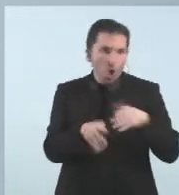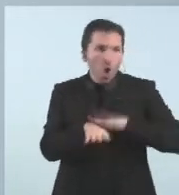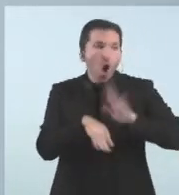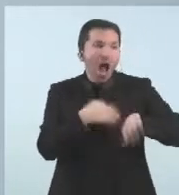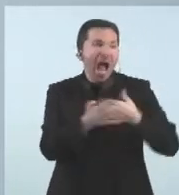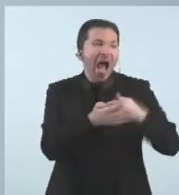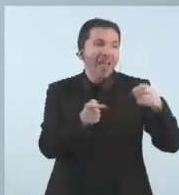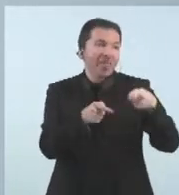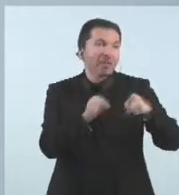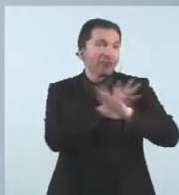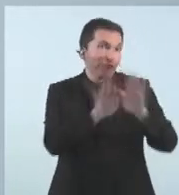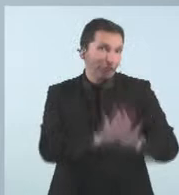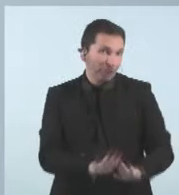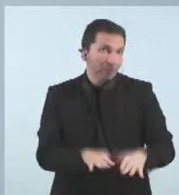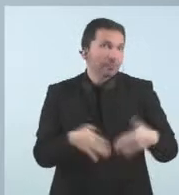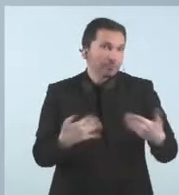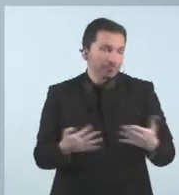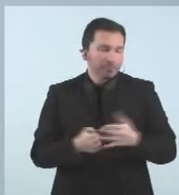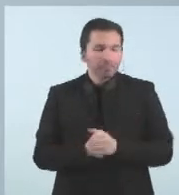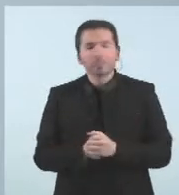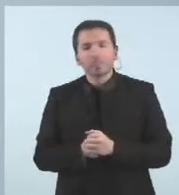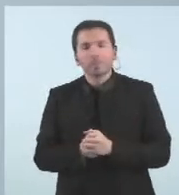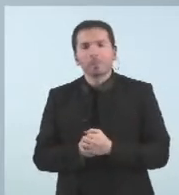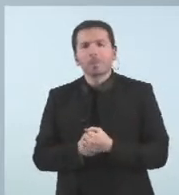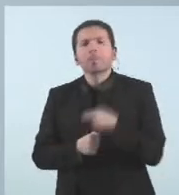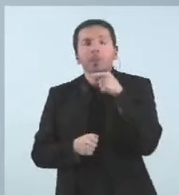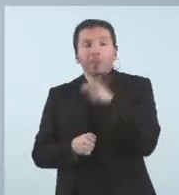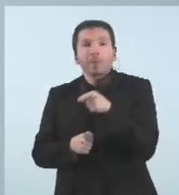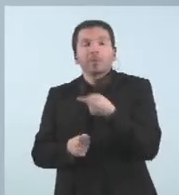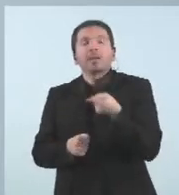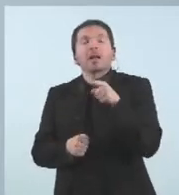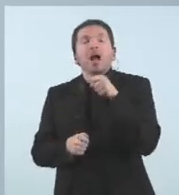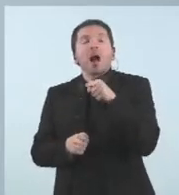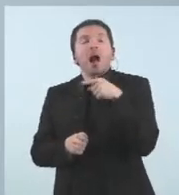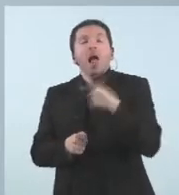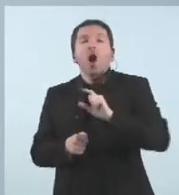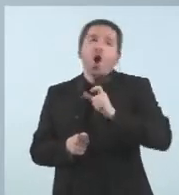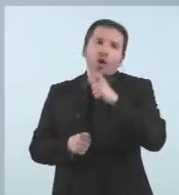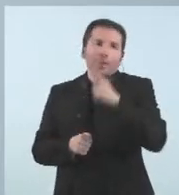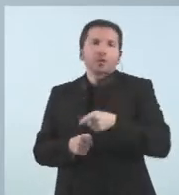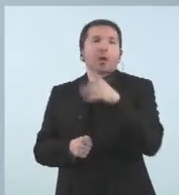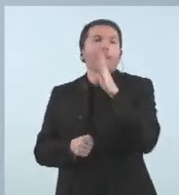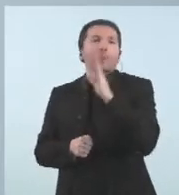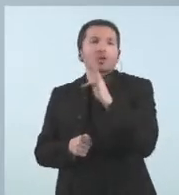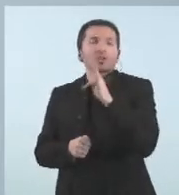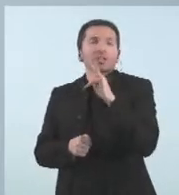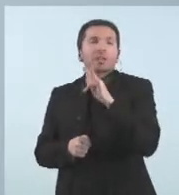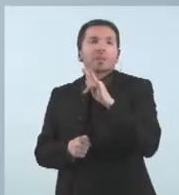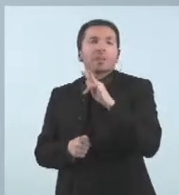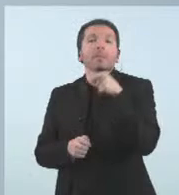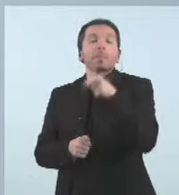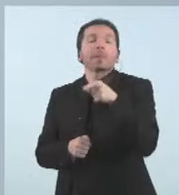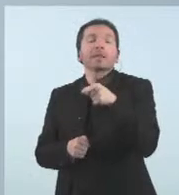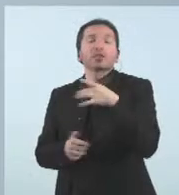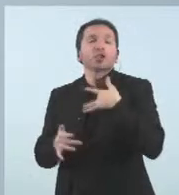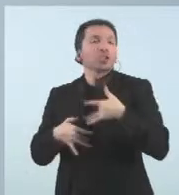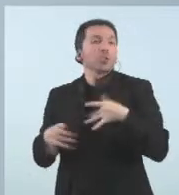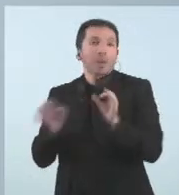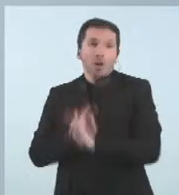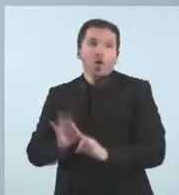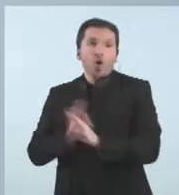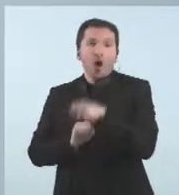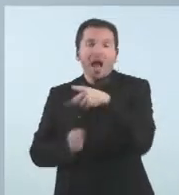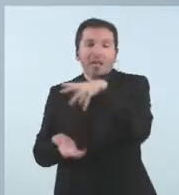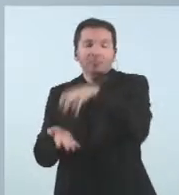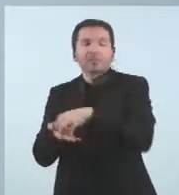A Salita hi ha cinc persones també que han donat positiu, també totes elles en aquest cas també són asimptomàtiques, i a Clara Rebassa